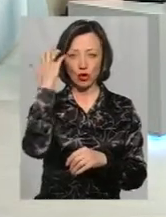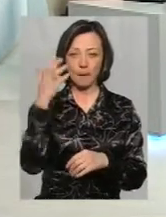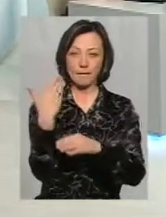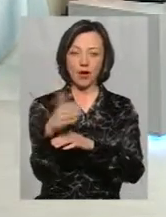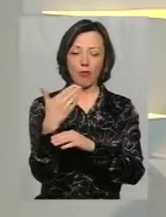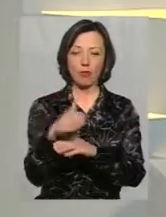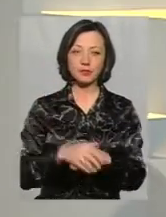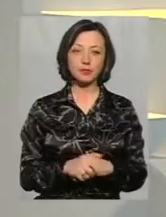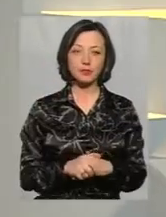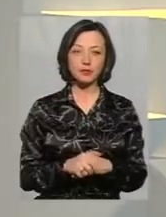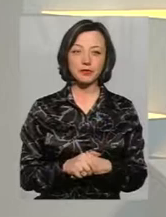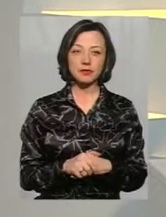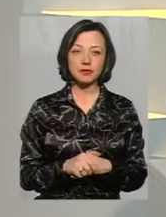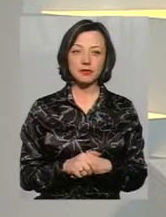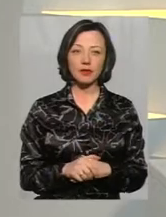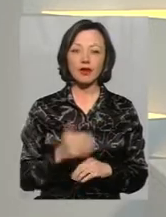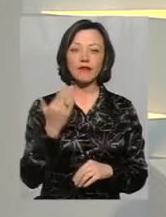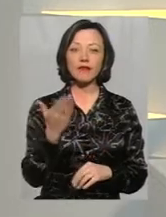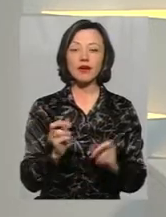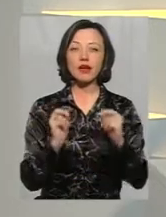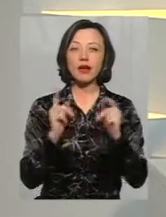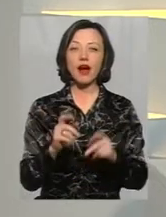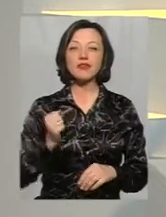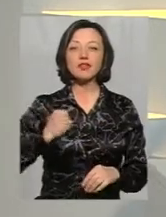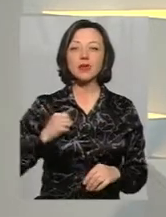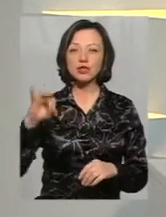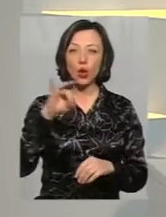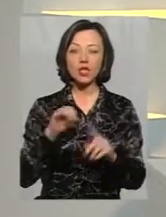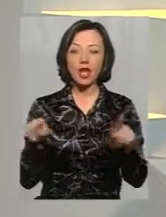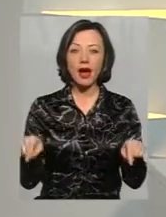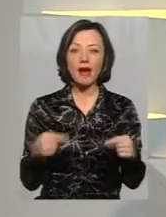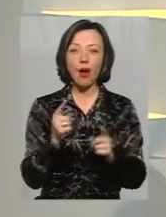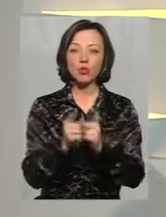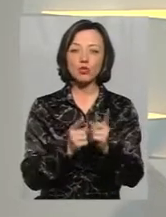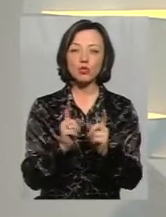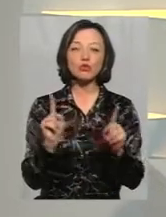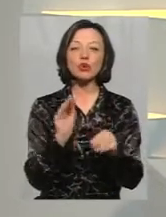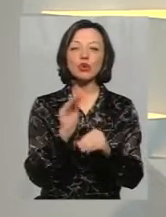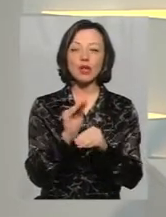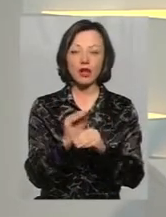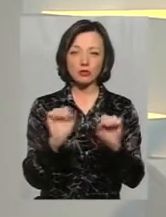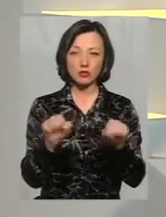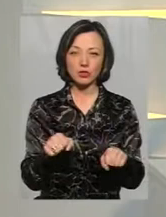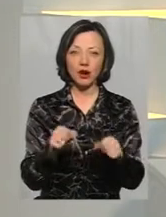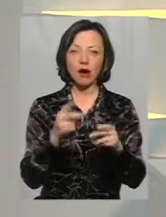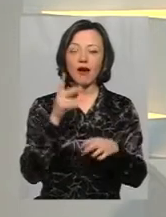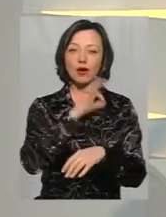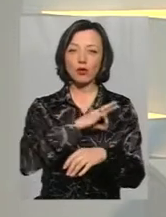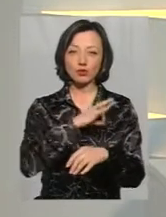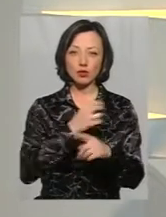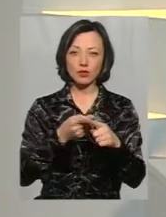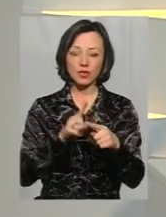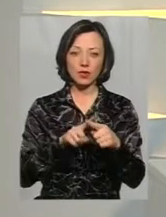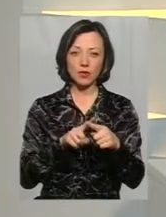прапором. Пане Михайло, Ви як військово-історичний реконструктор, що можете додати, як використовувався паспорт в